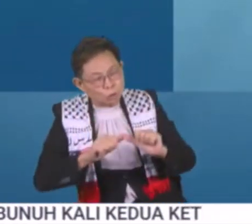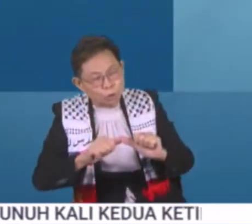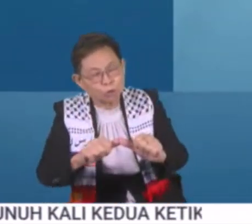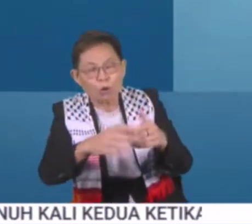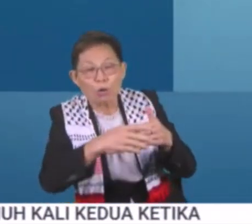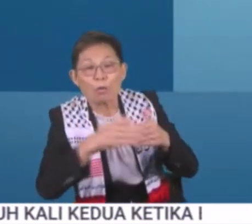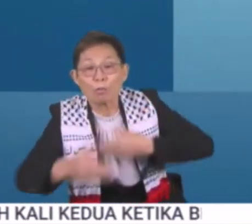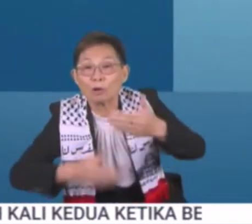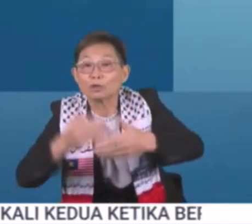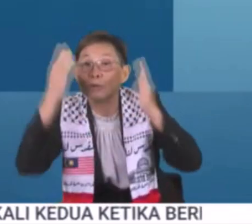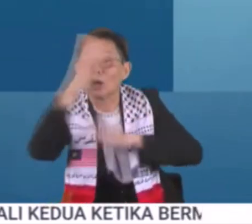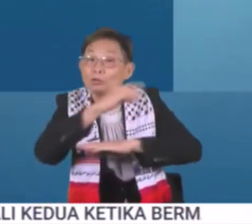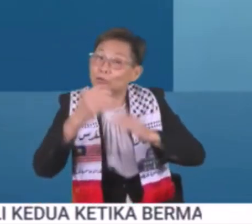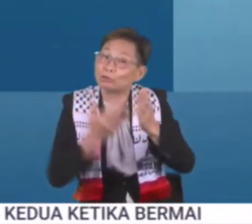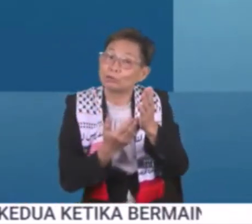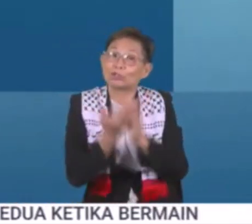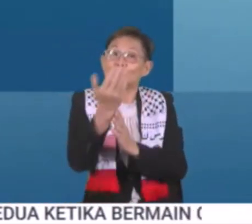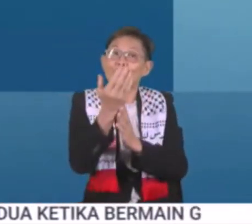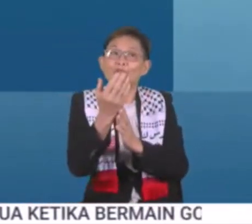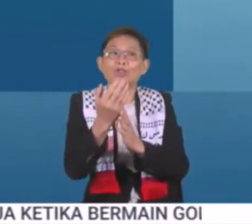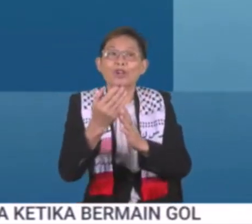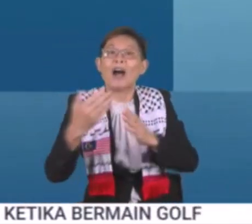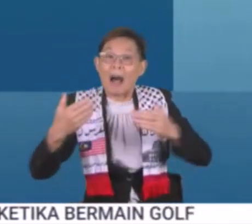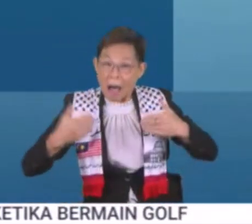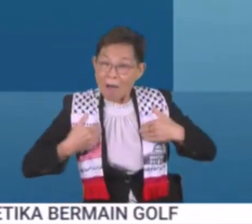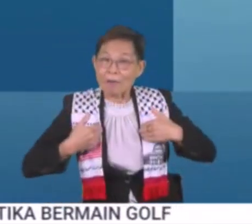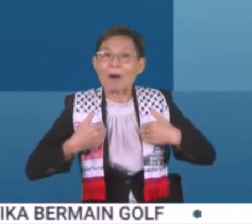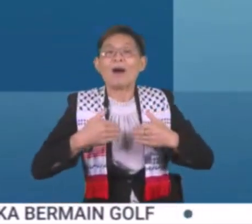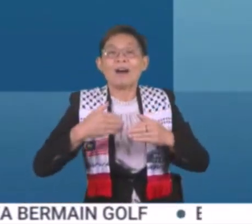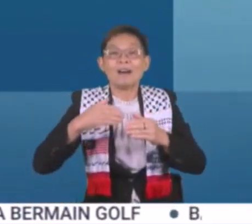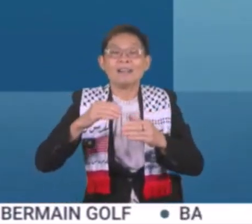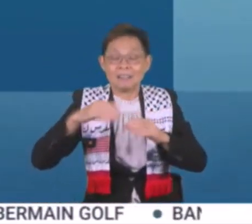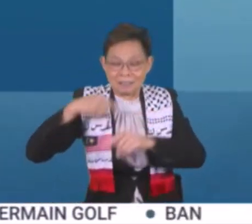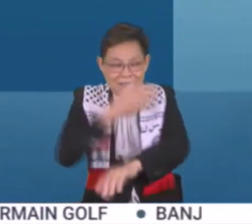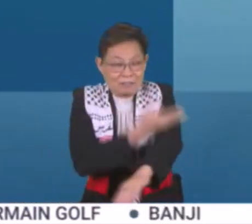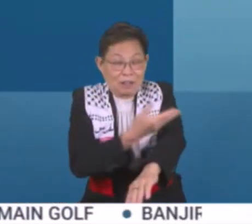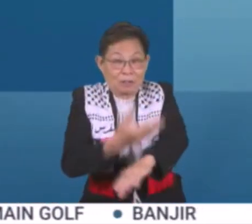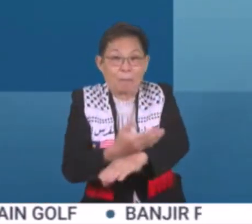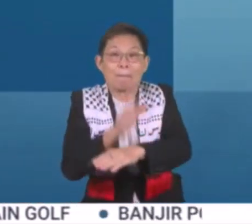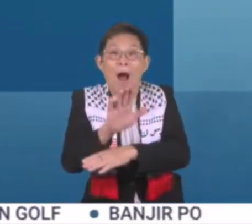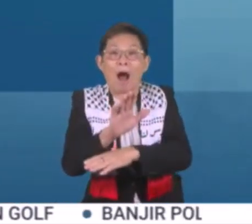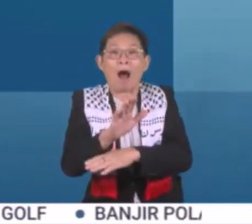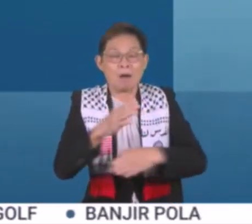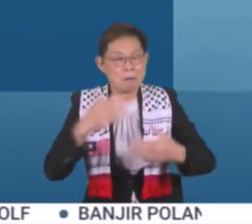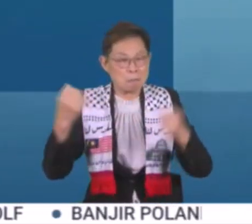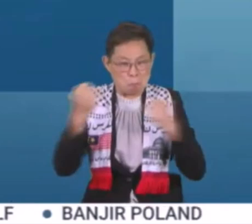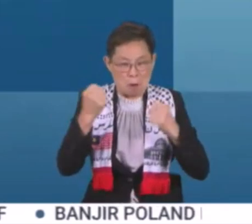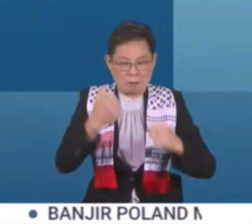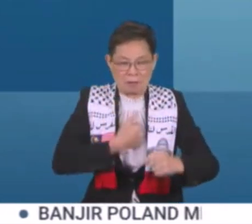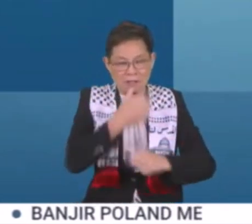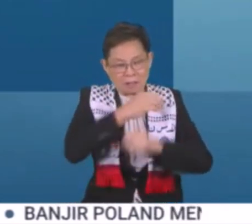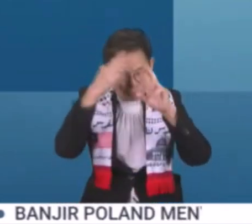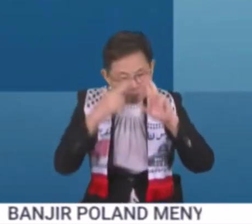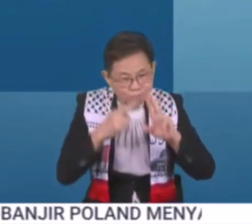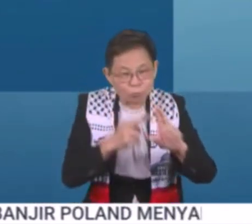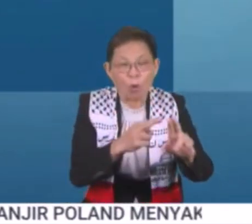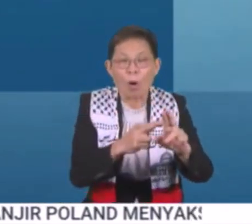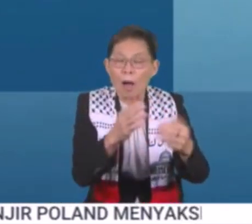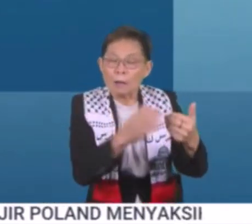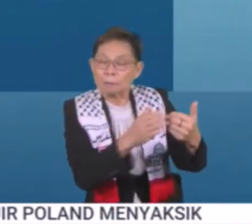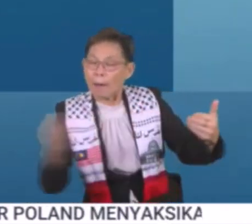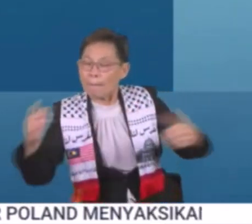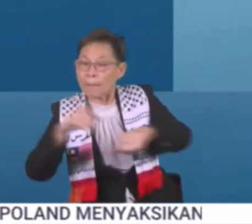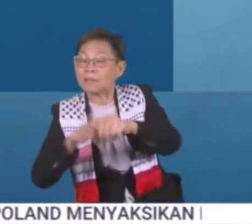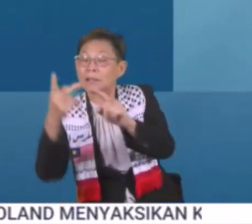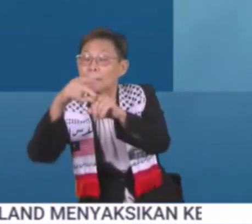memajukan negara sekaligus melahirkan generasi madani yang memiliki jati diri tinggi dan setia sepanjang masa kepada negara.